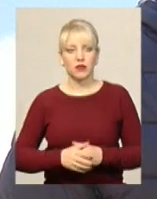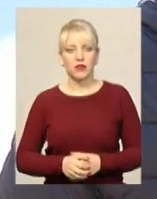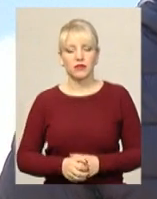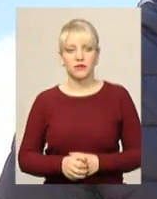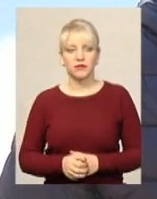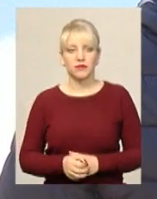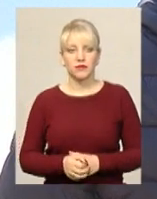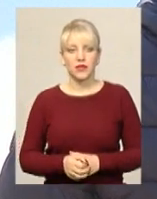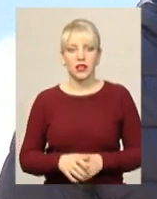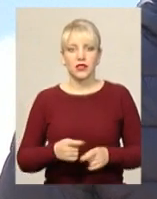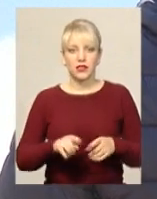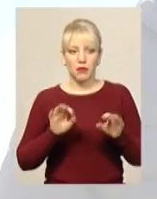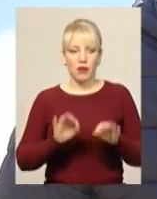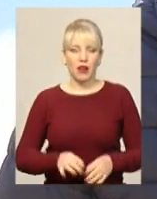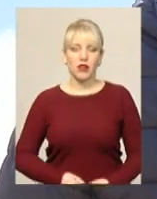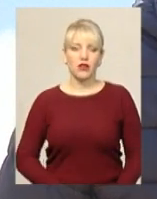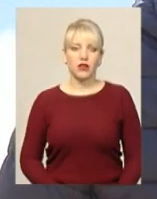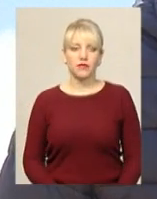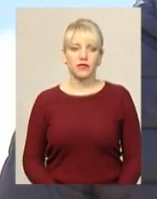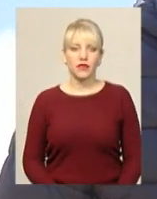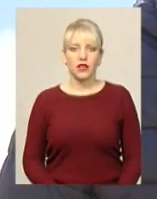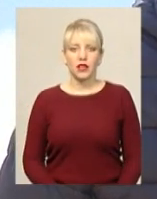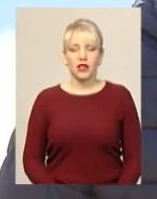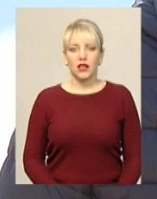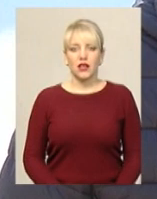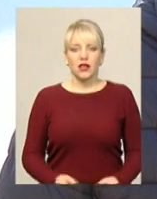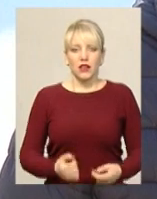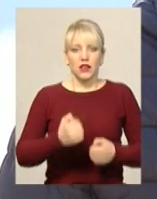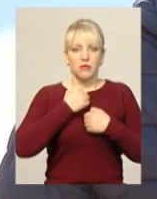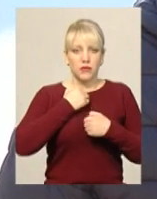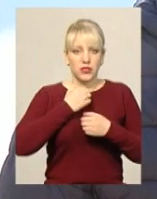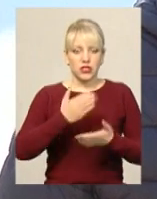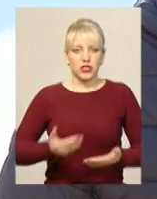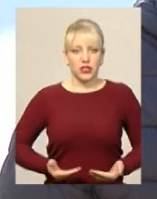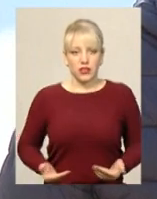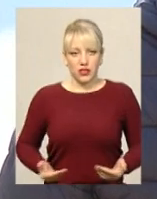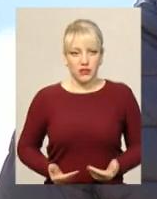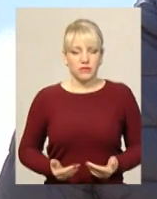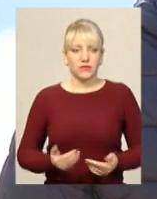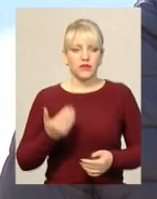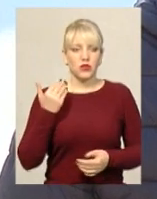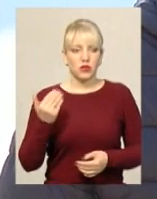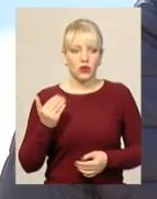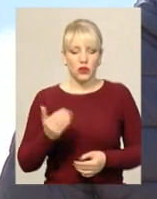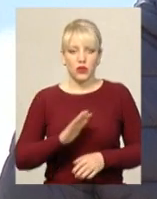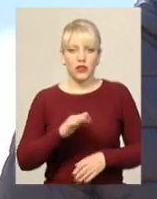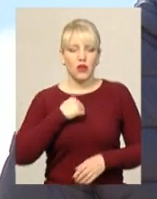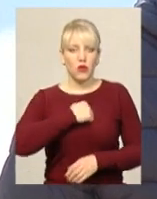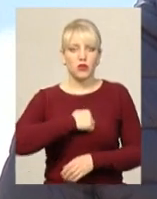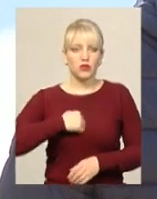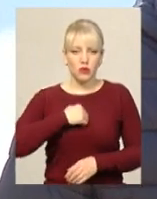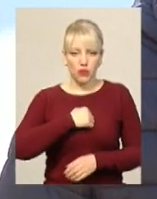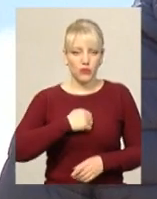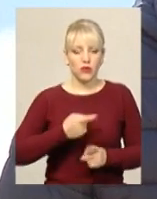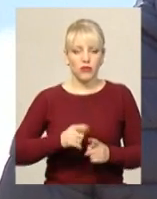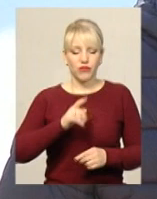Це правильно, це про нього. Бліндажне життя, так би мовити, його не озлоблювало. Він